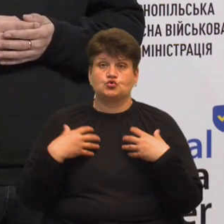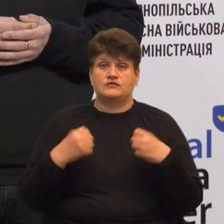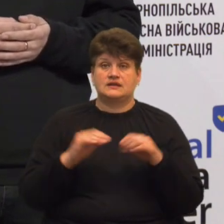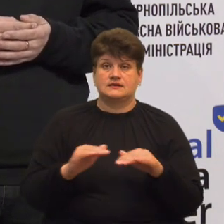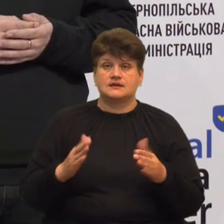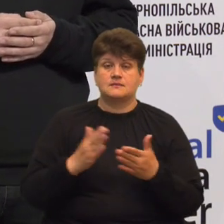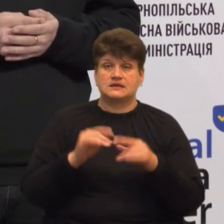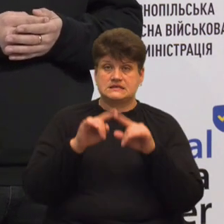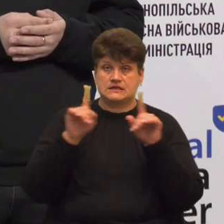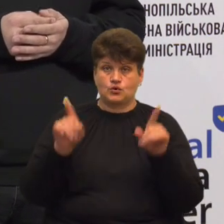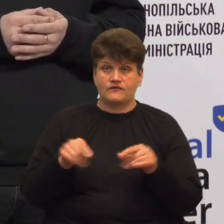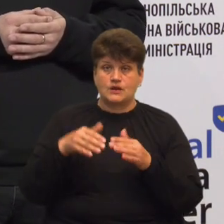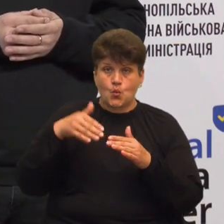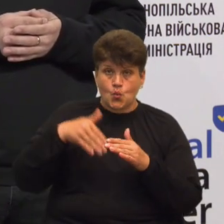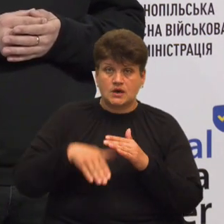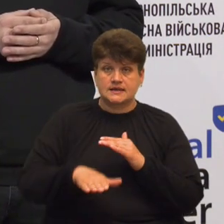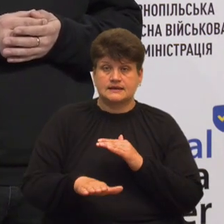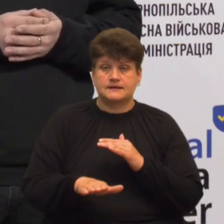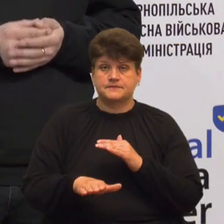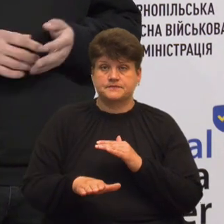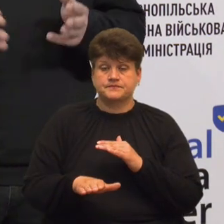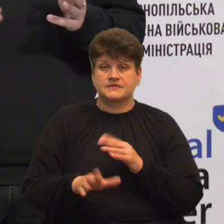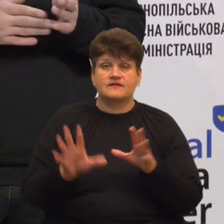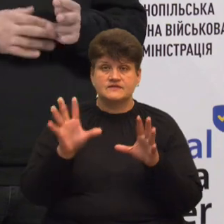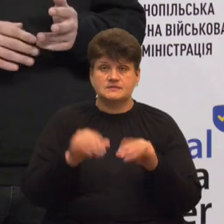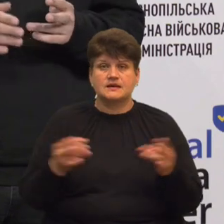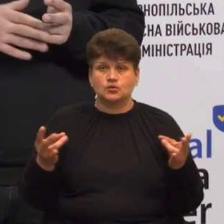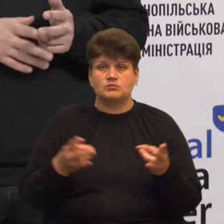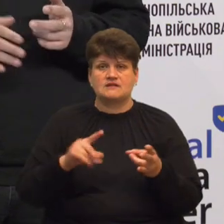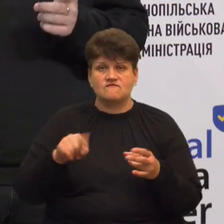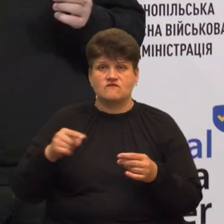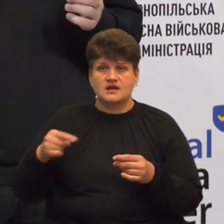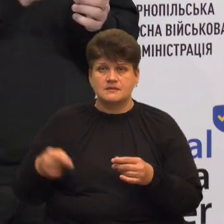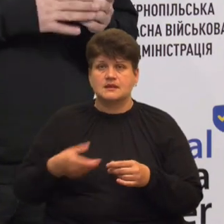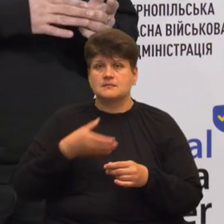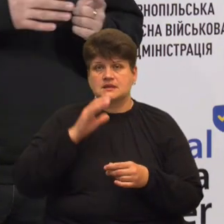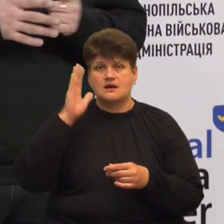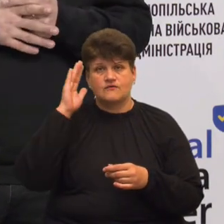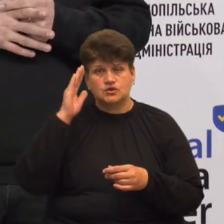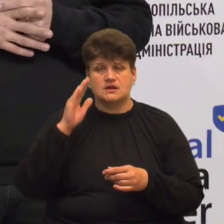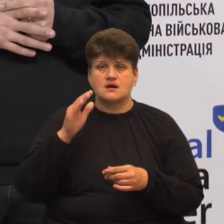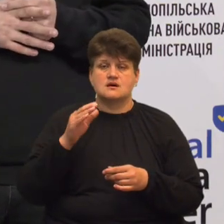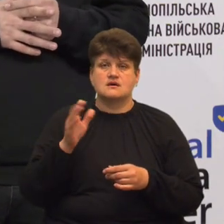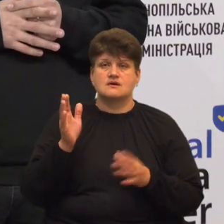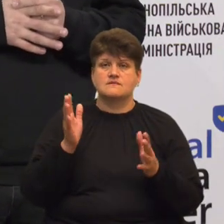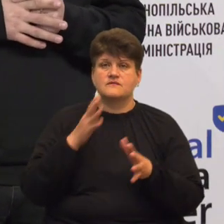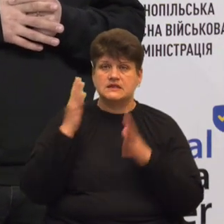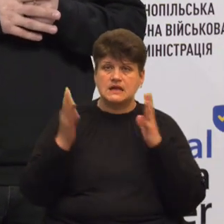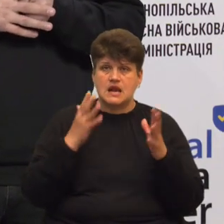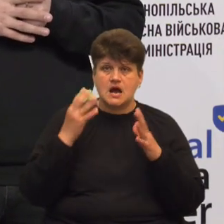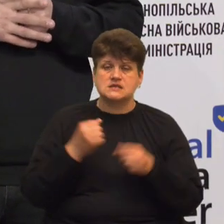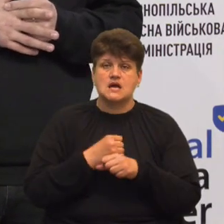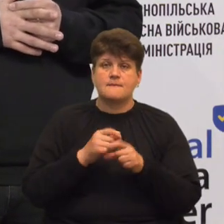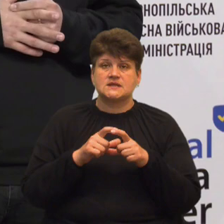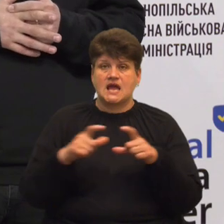сертифіковане укриття з усіми необхідними вимогами, це і питна вода, вентиляція, аптечки тощо. Про те,